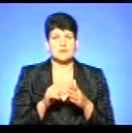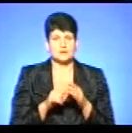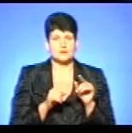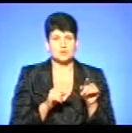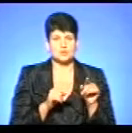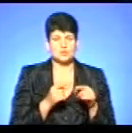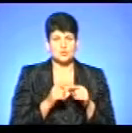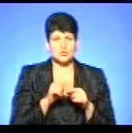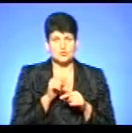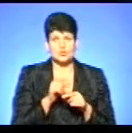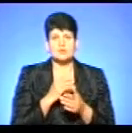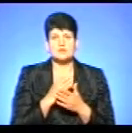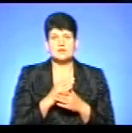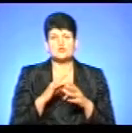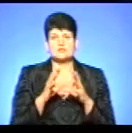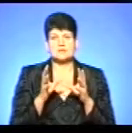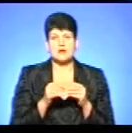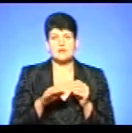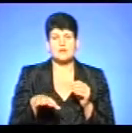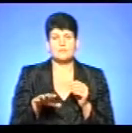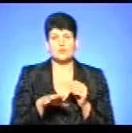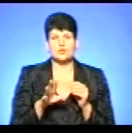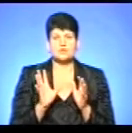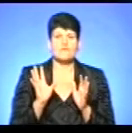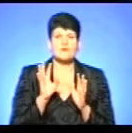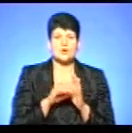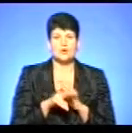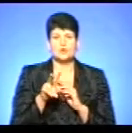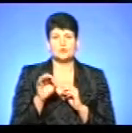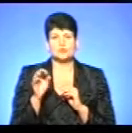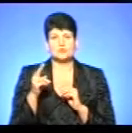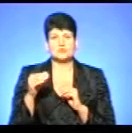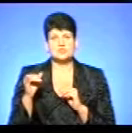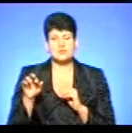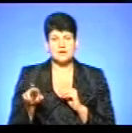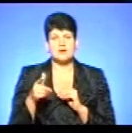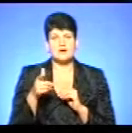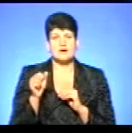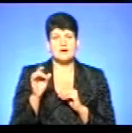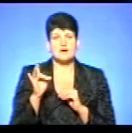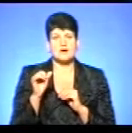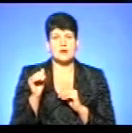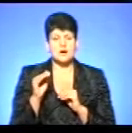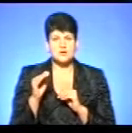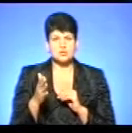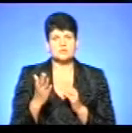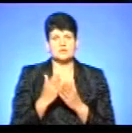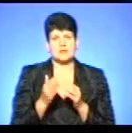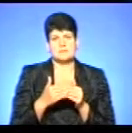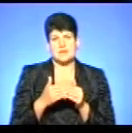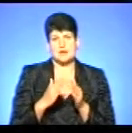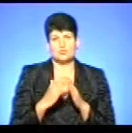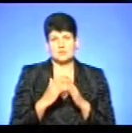загальна площа враховує лоджію, враховує гараж, якщо він разом розміщений з будинком,